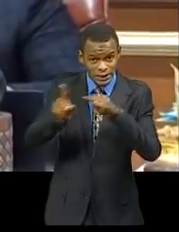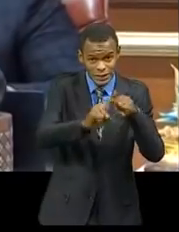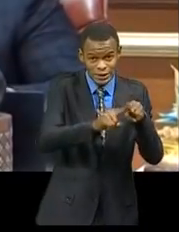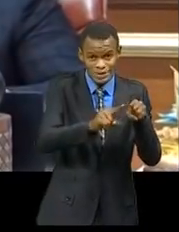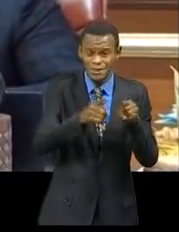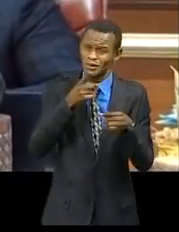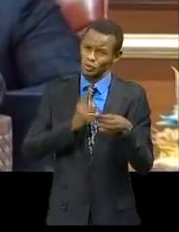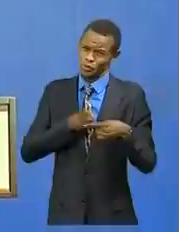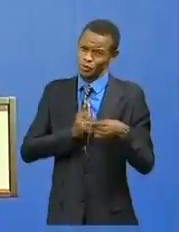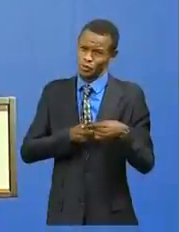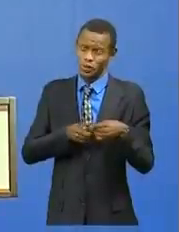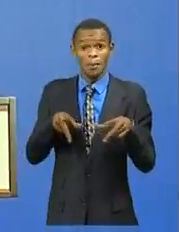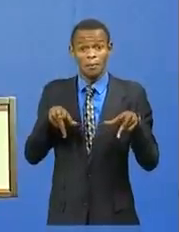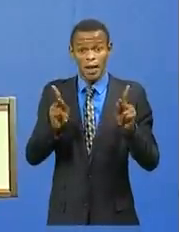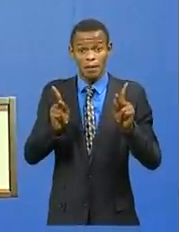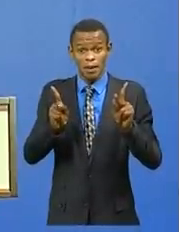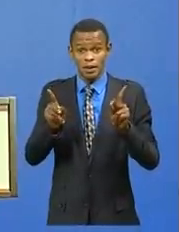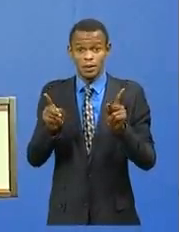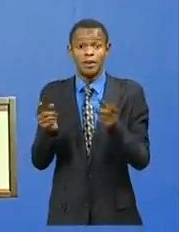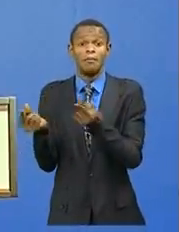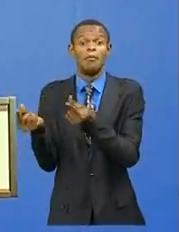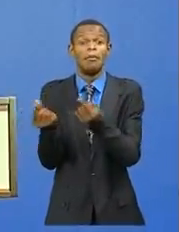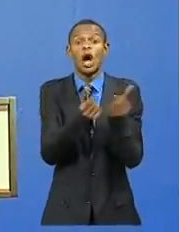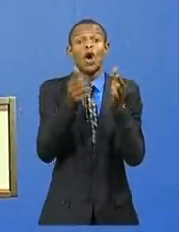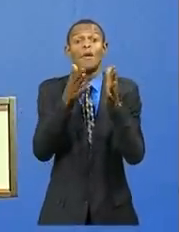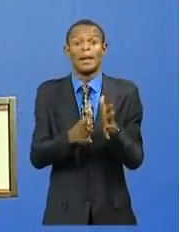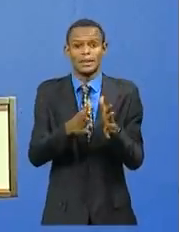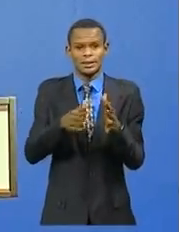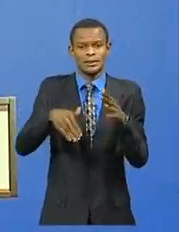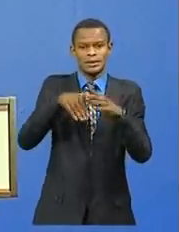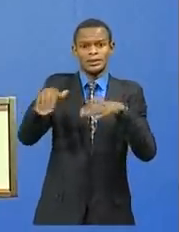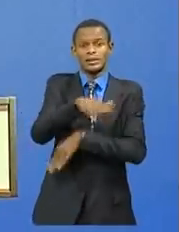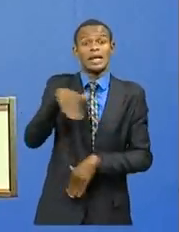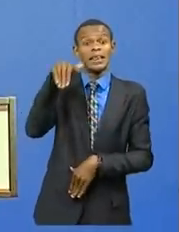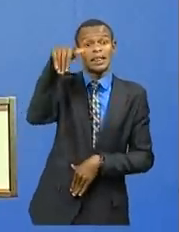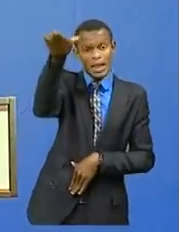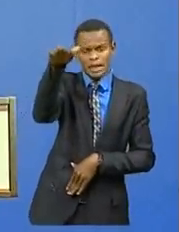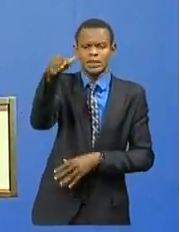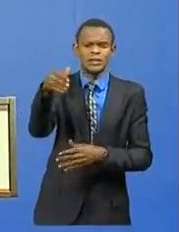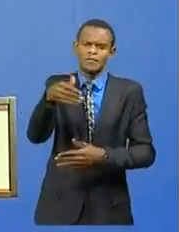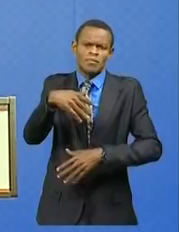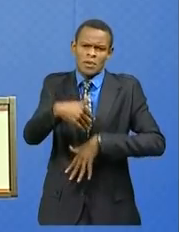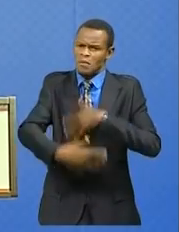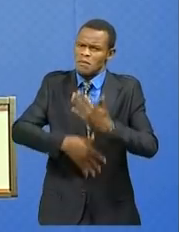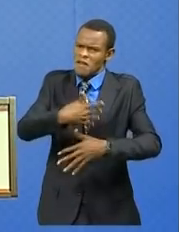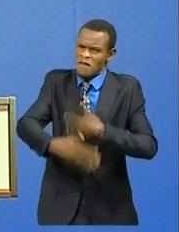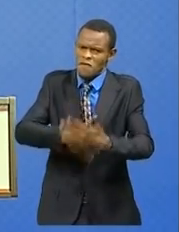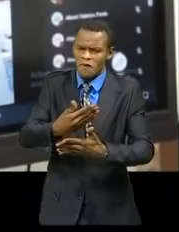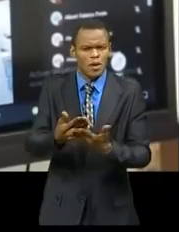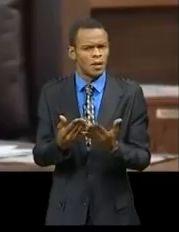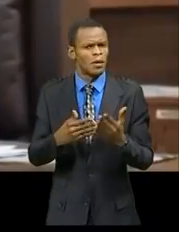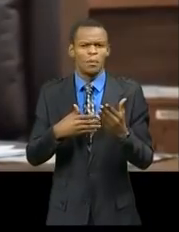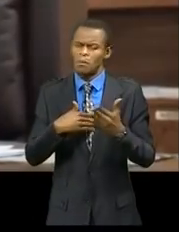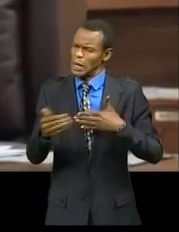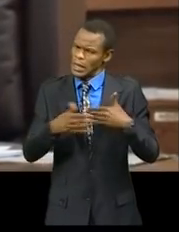'opérateurs étrangers. S'il est vrai que le gouvernement doit protéger et accompagner les opérateurs économiques congolais,